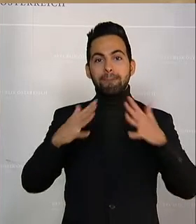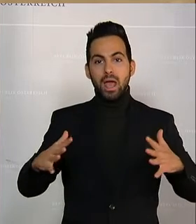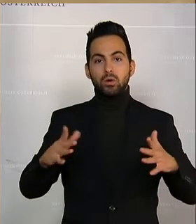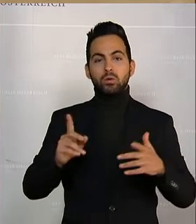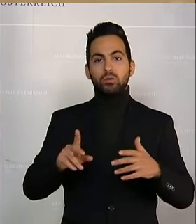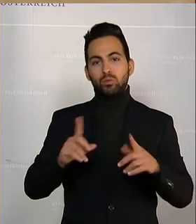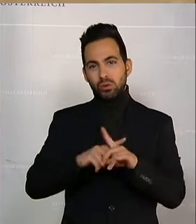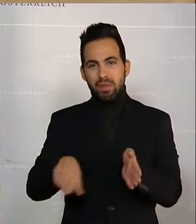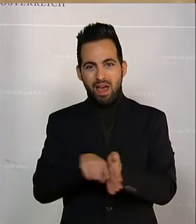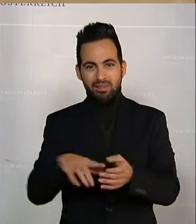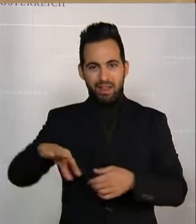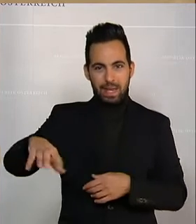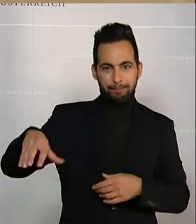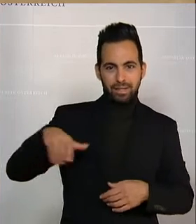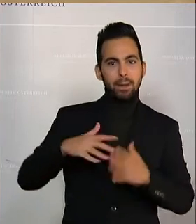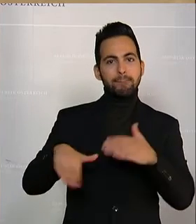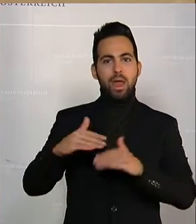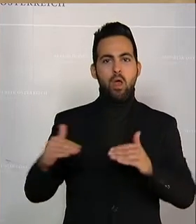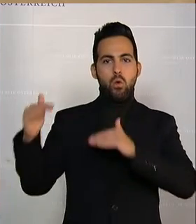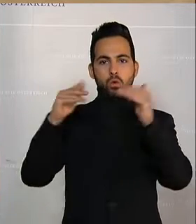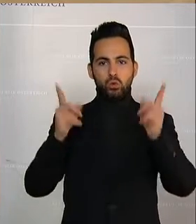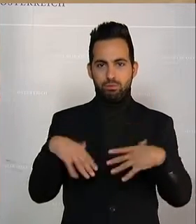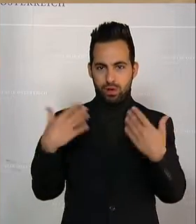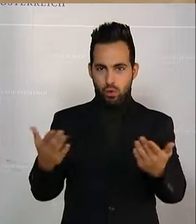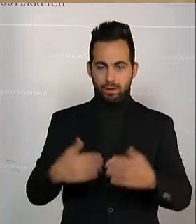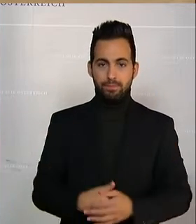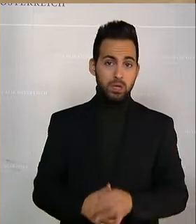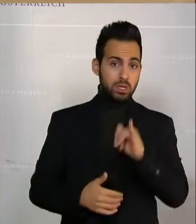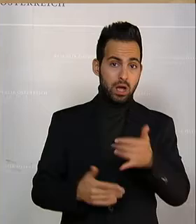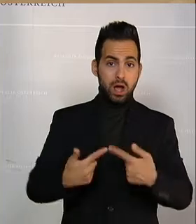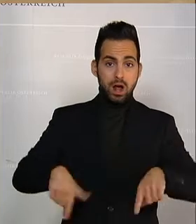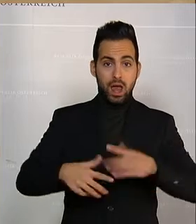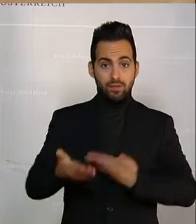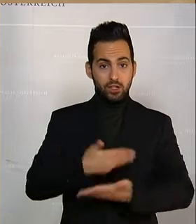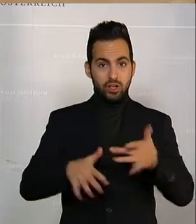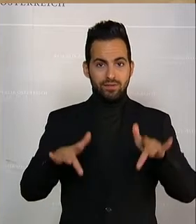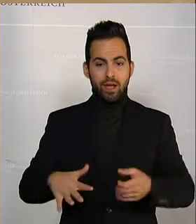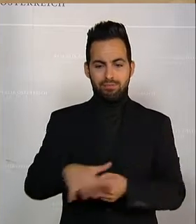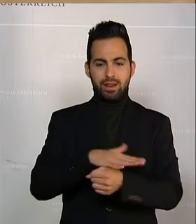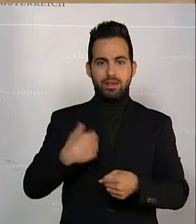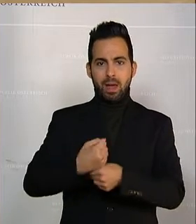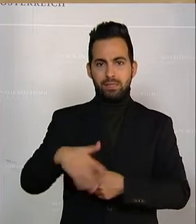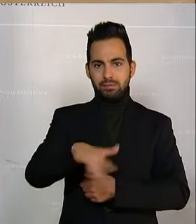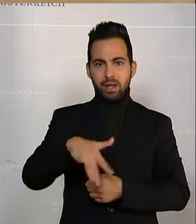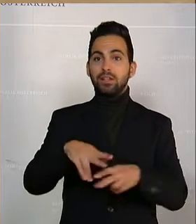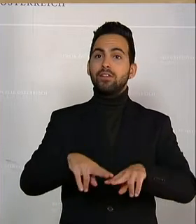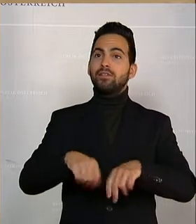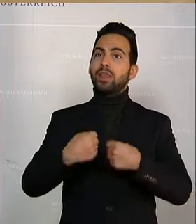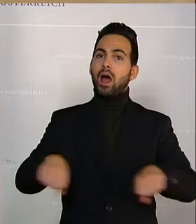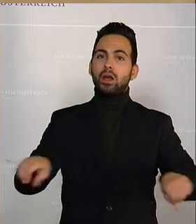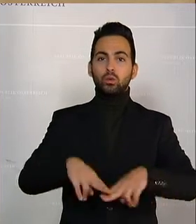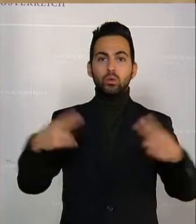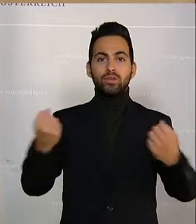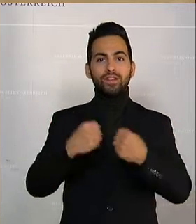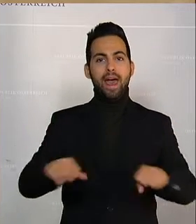benachteiligten Gebiete hier eine Erhöhung bekommen sollen. Ja, die Landwirtschaft hat den Arbeitsplatz in der freien Natur. Natürlich